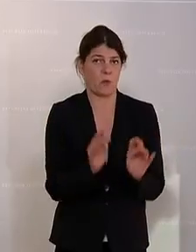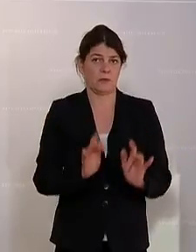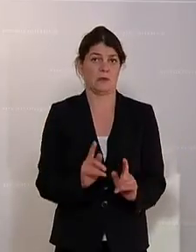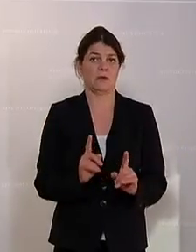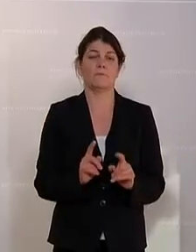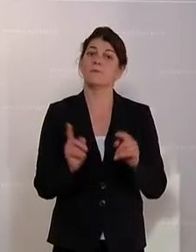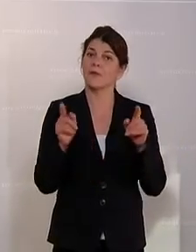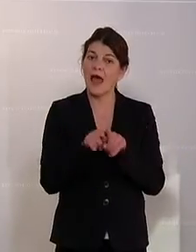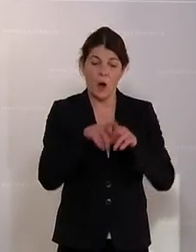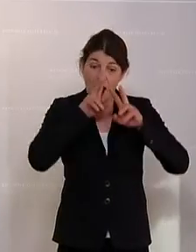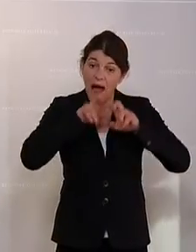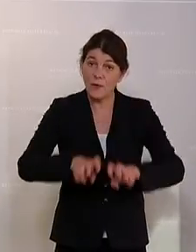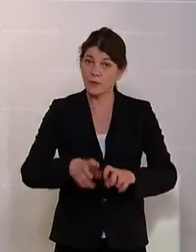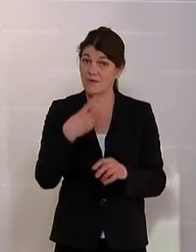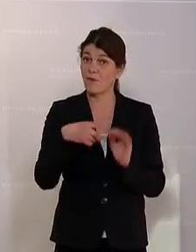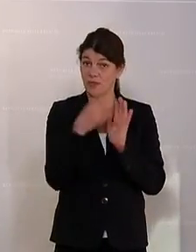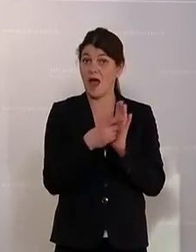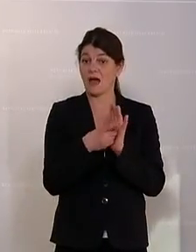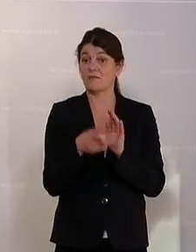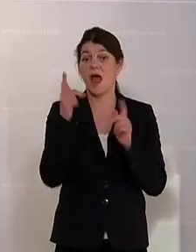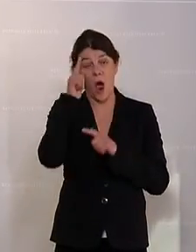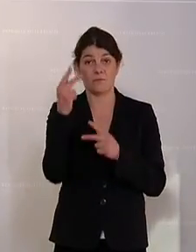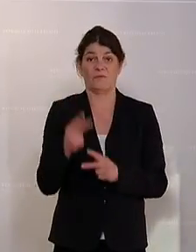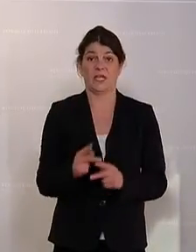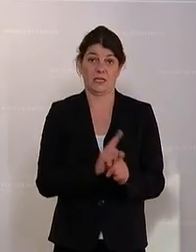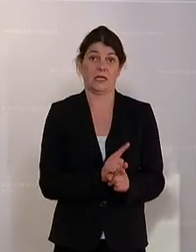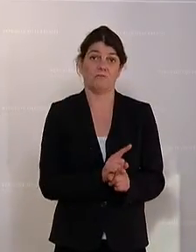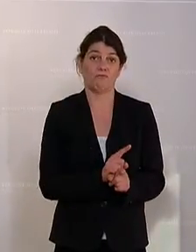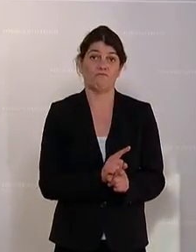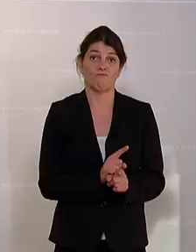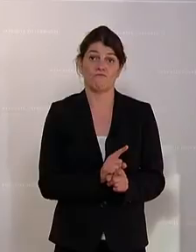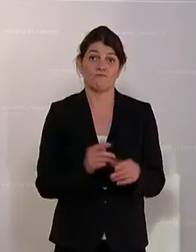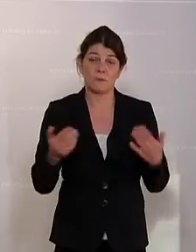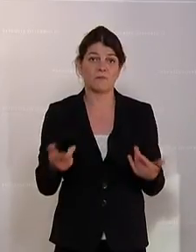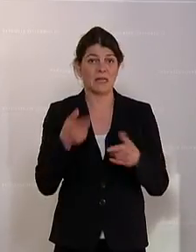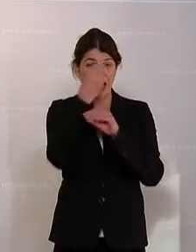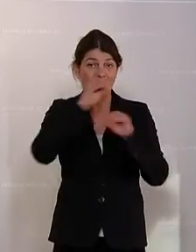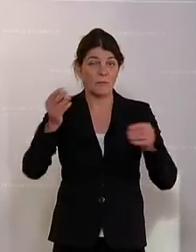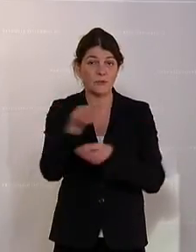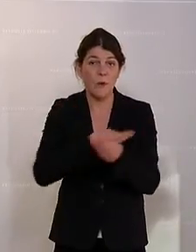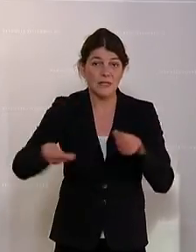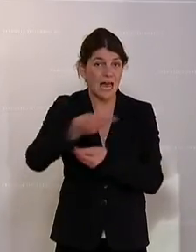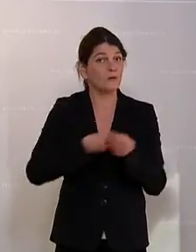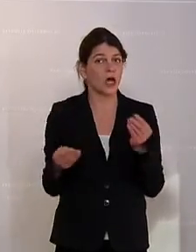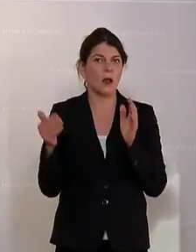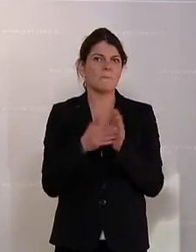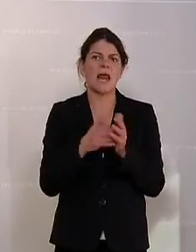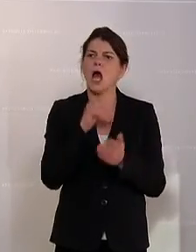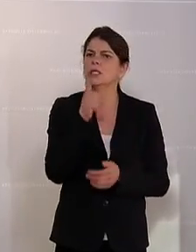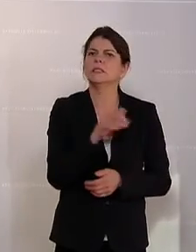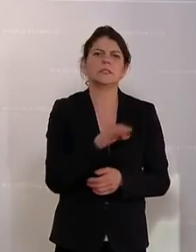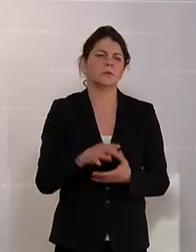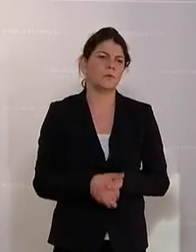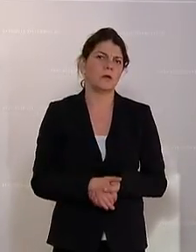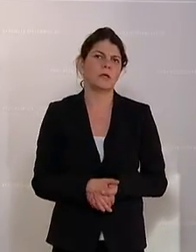natürlich, dass die Analyse der Daten ganz entscheidend und wichtig ist. Und diesen Informationsaustausch braucht es dann eben nicht nur auf